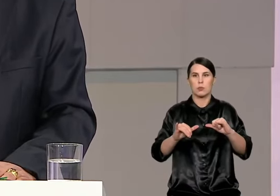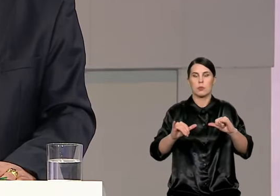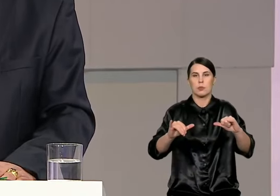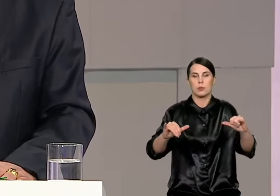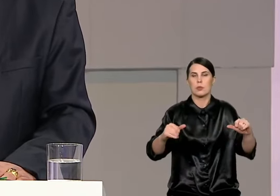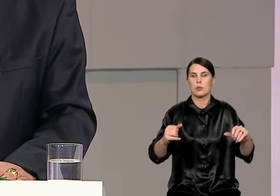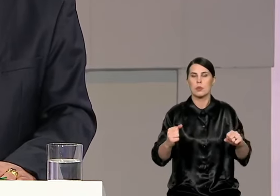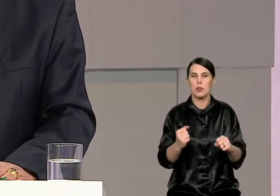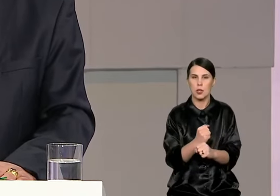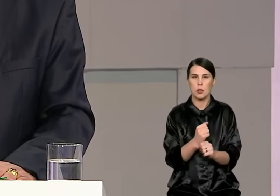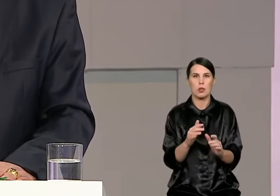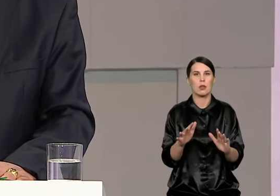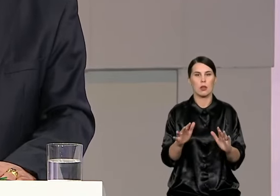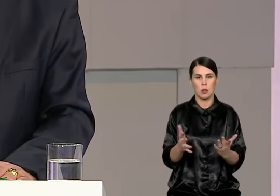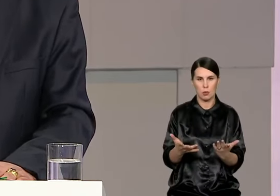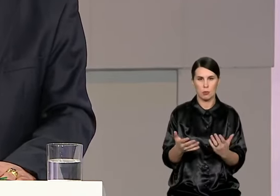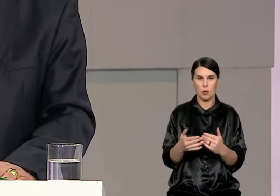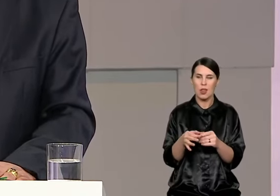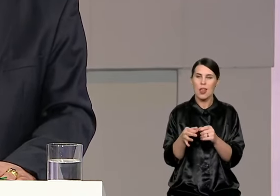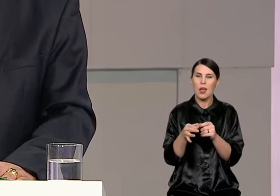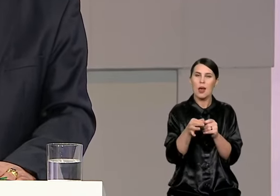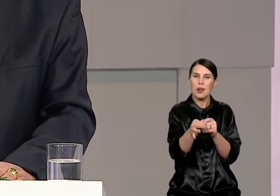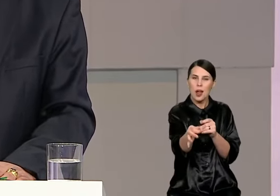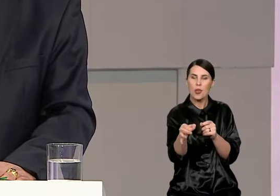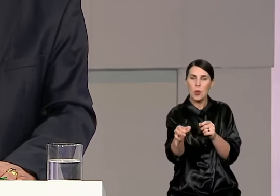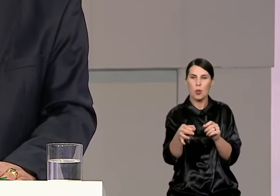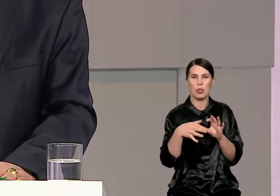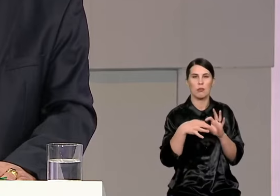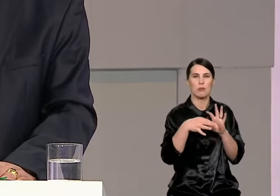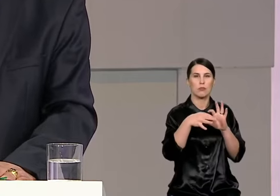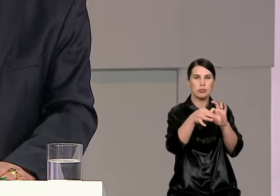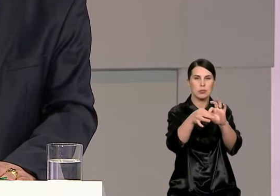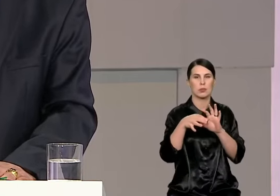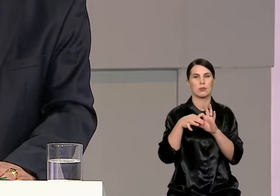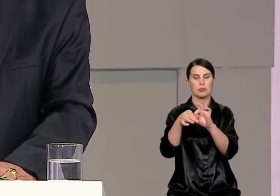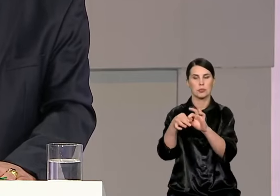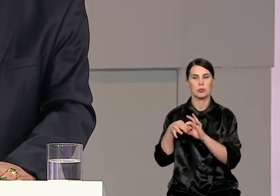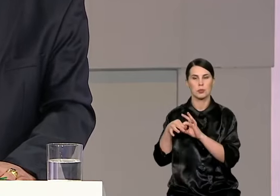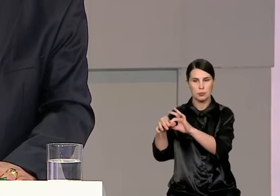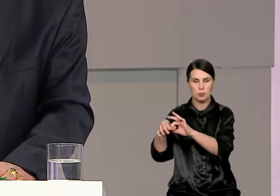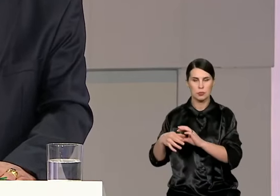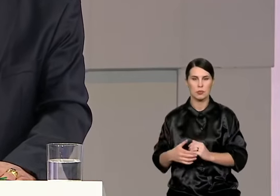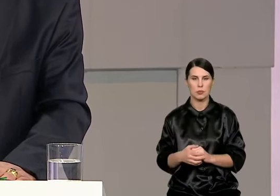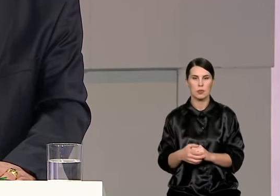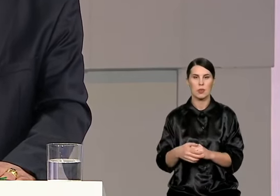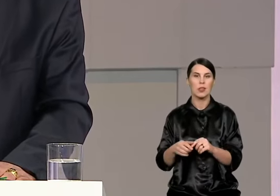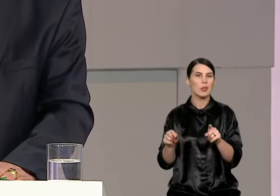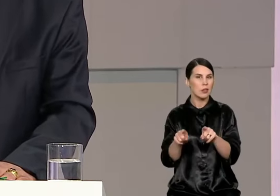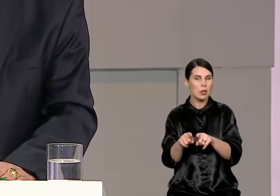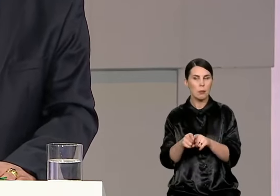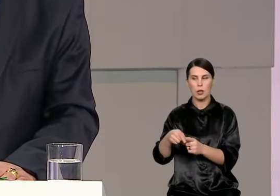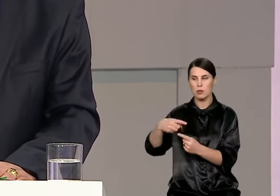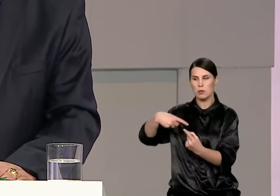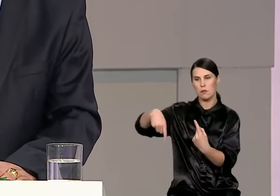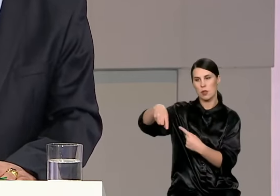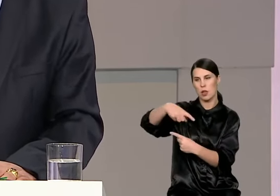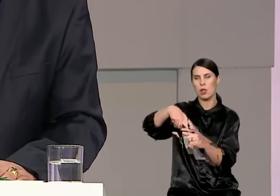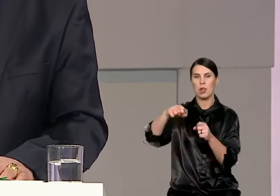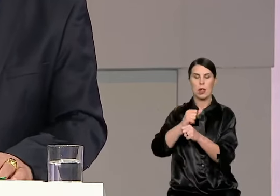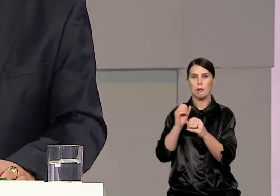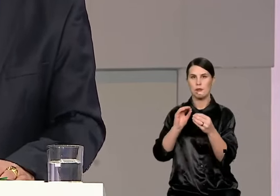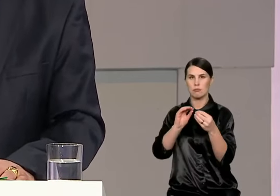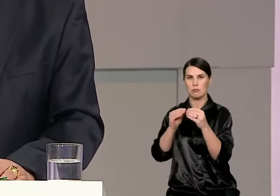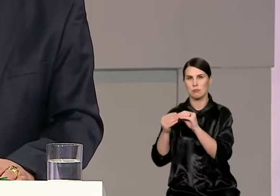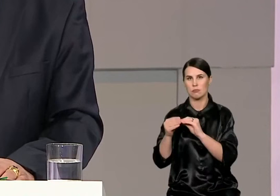į tankinimą, o į būtent į šitą. Ir atatinkamai su verslu reikia tartis, kad vietoj arba sumažinus